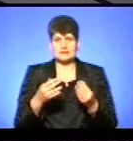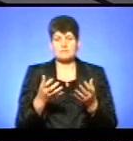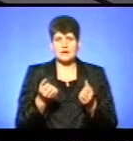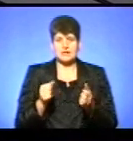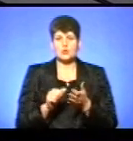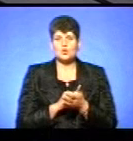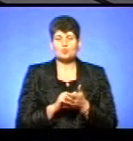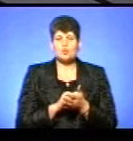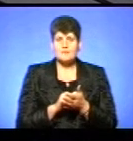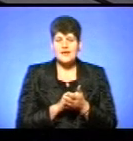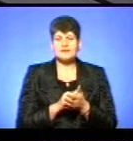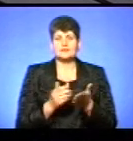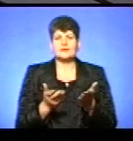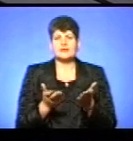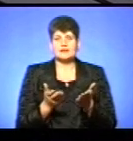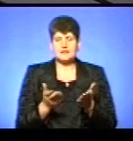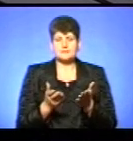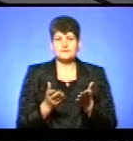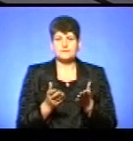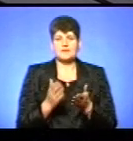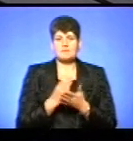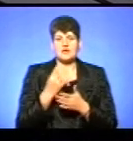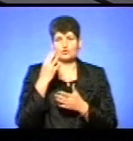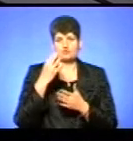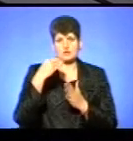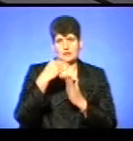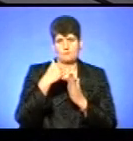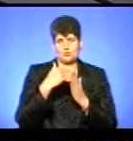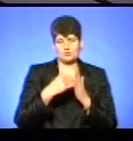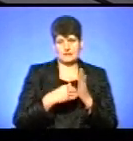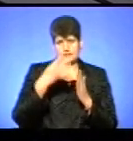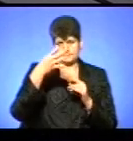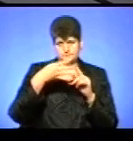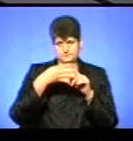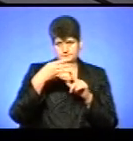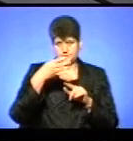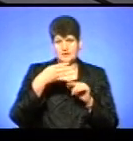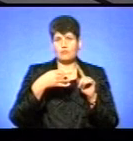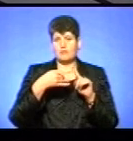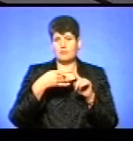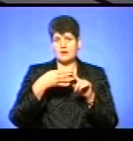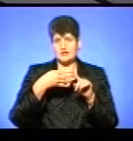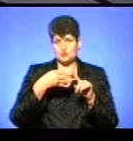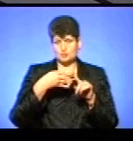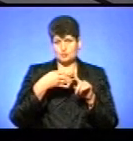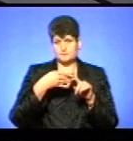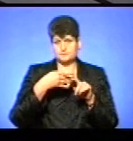документ, який складається з чотирьох пунктів, і в якому першому пункті